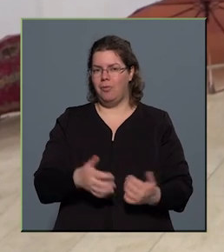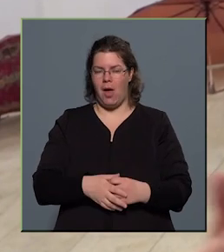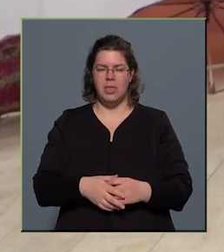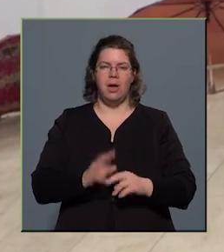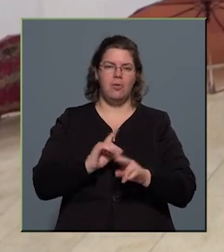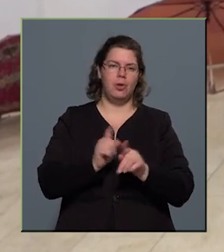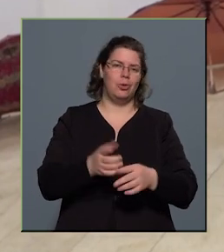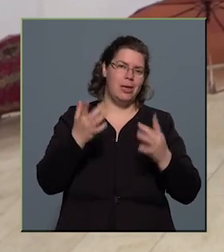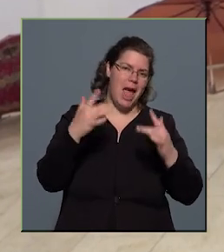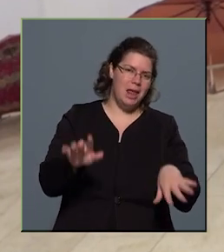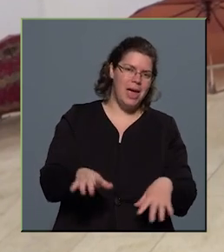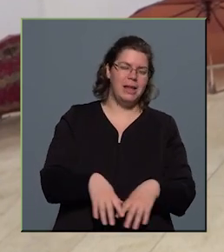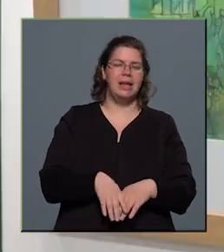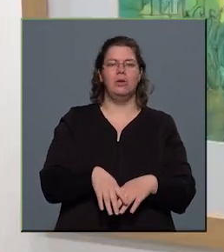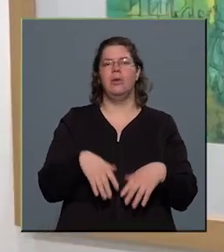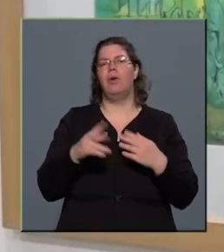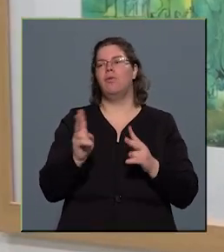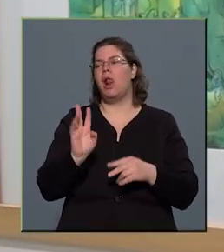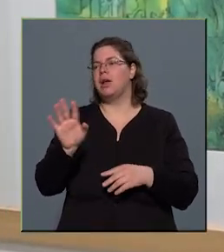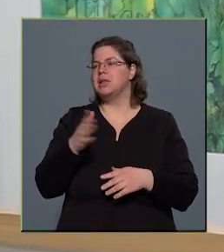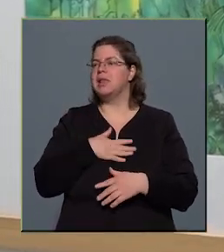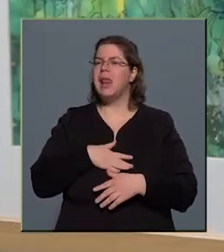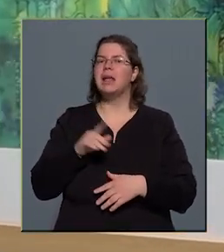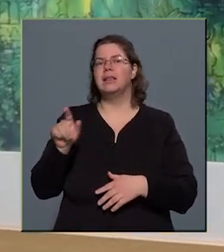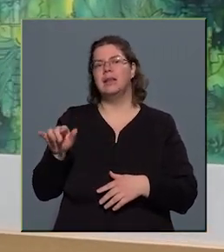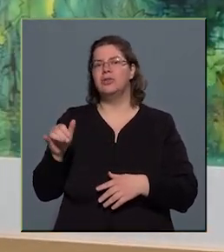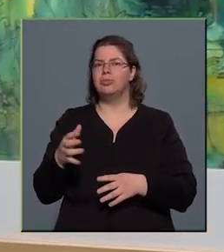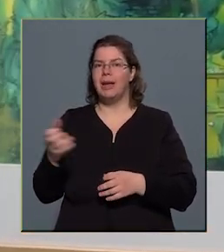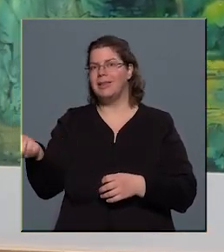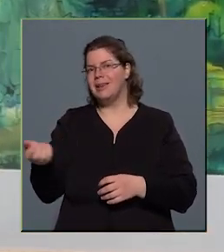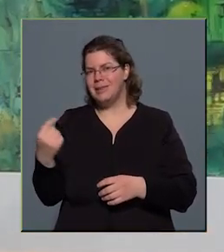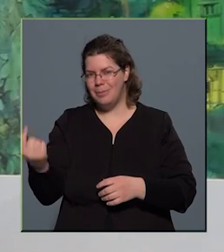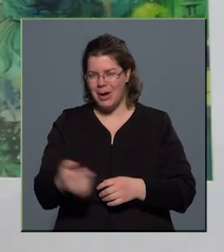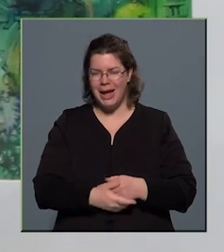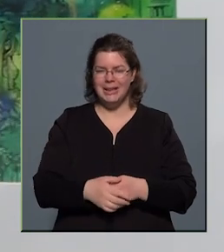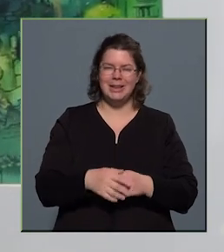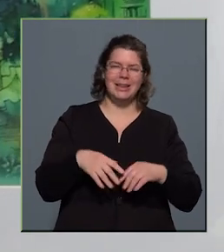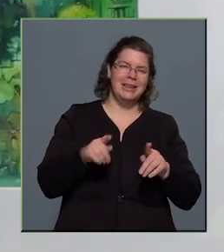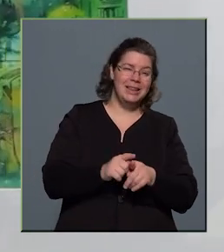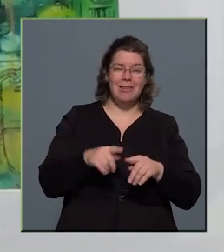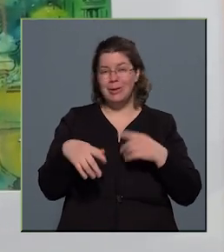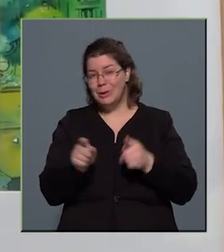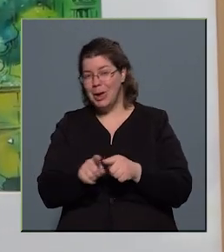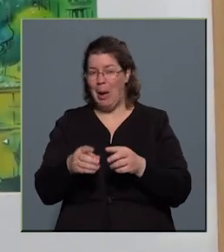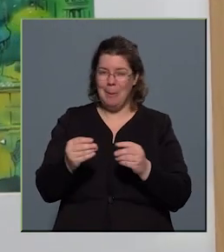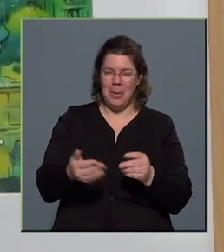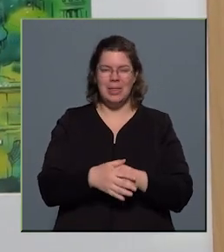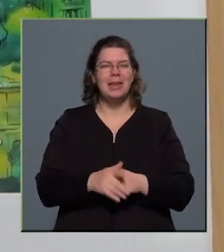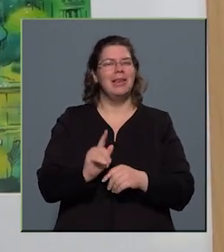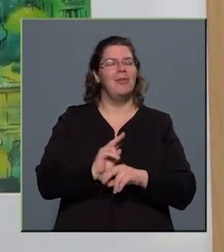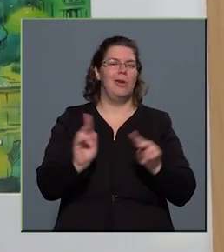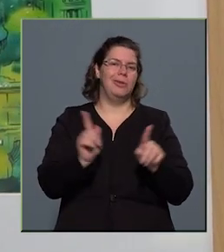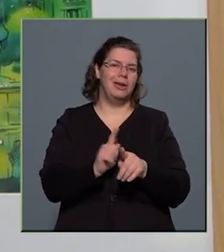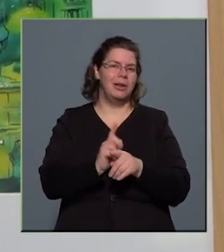elajándékozzom a képet, vagy valaki szeretné, és ugye megszerzi magának ilyen, vagy olyan módon, de vannak